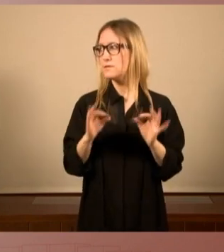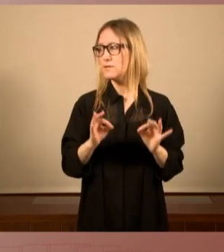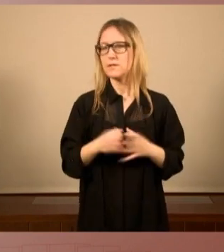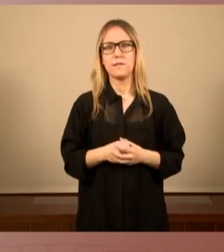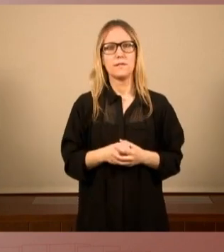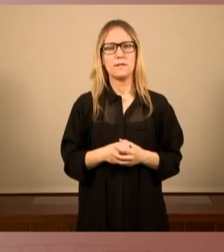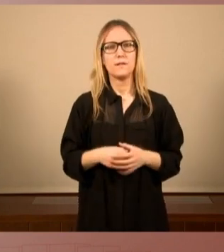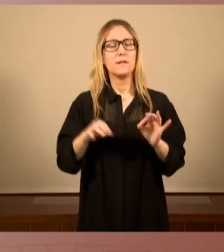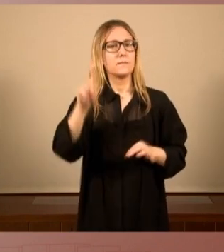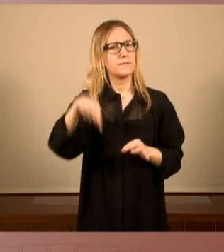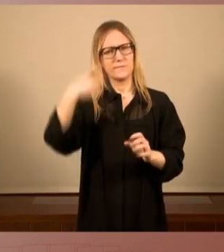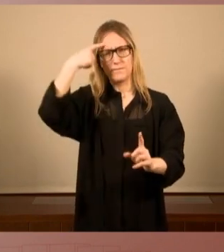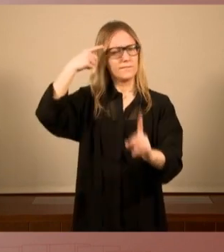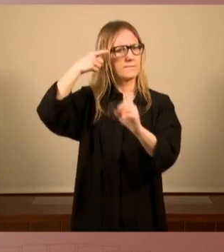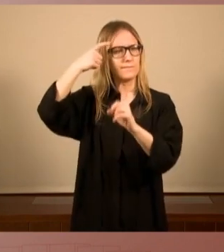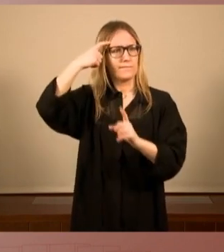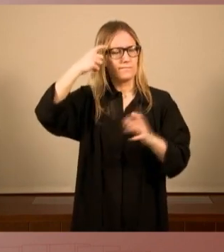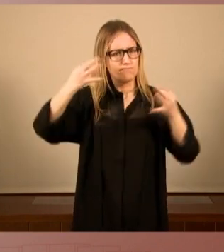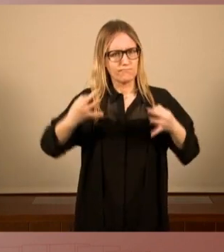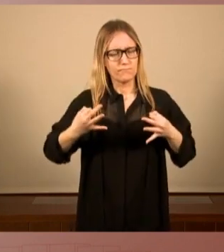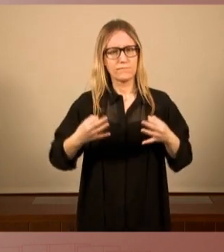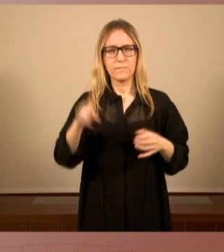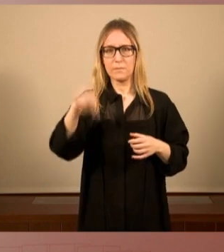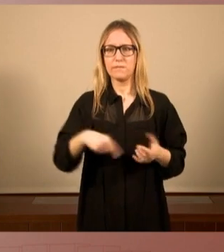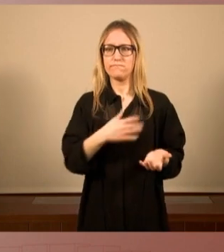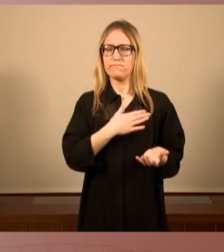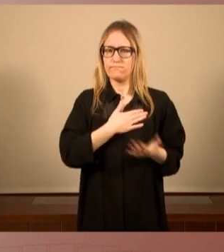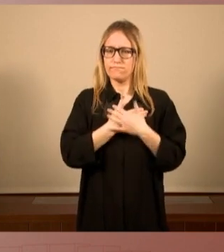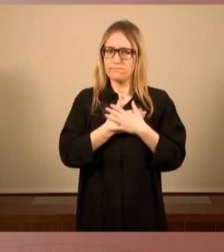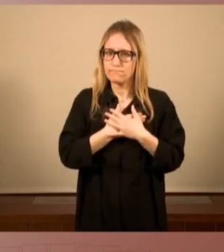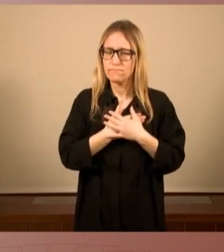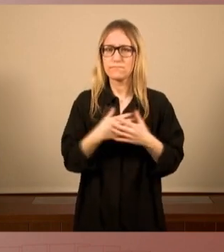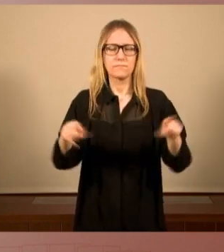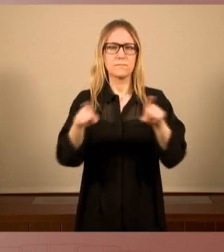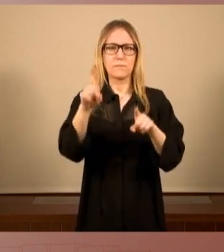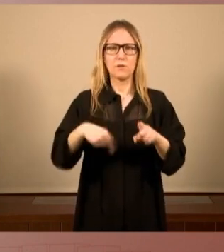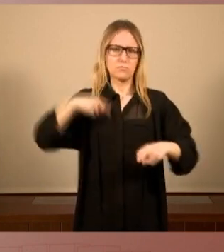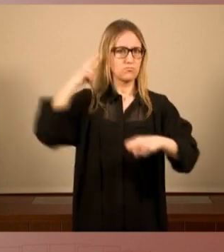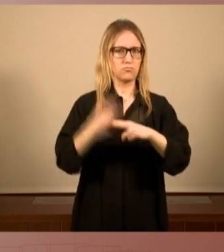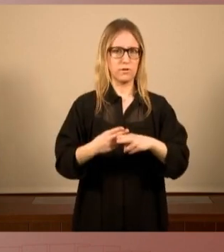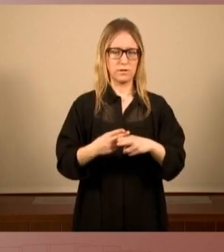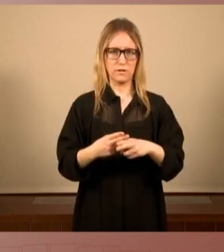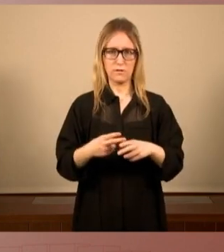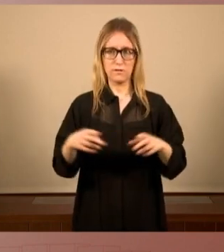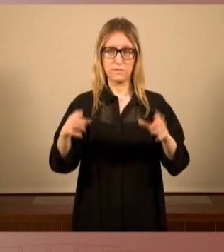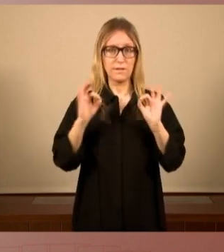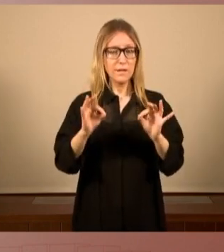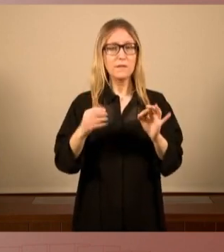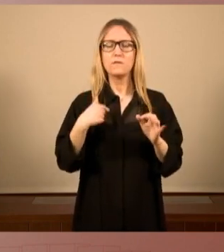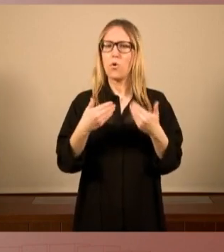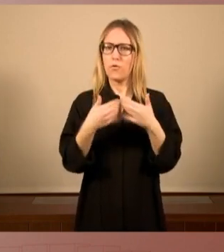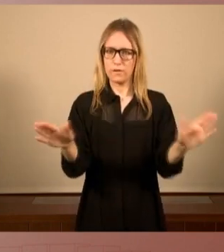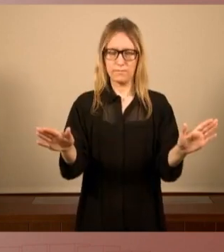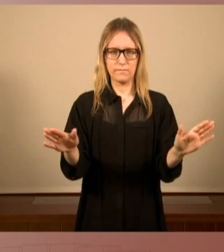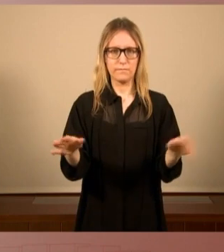convicció amb la mateixa generositat i contundència obrim seguim dient que